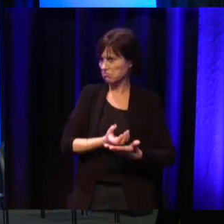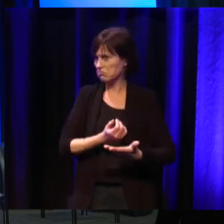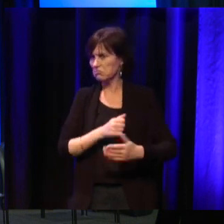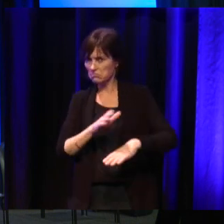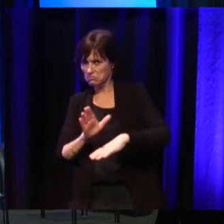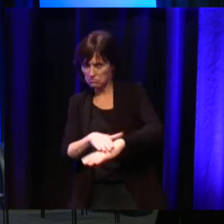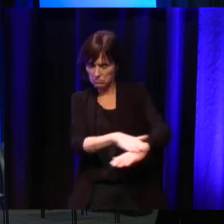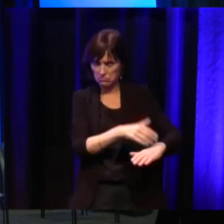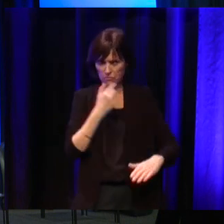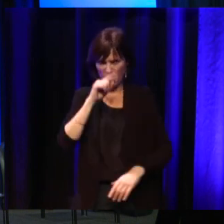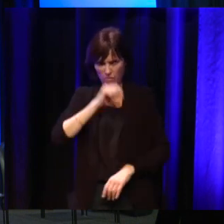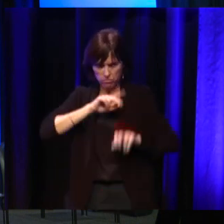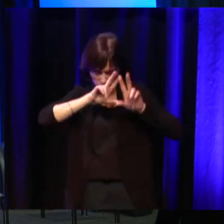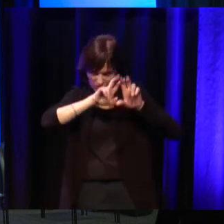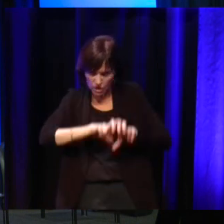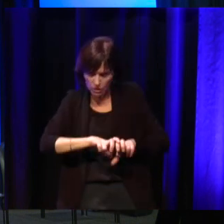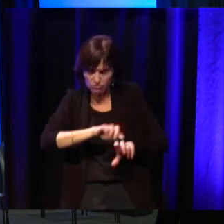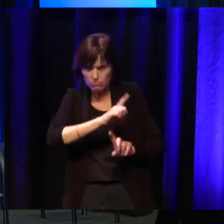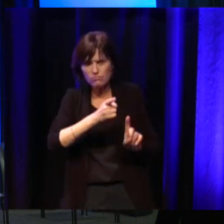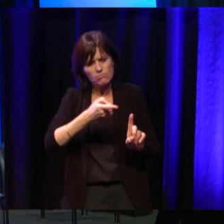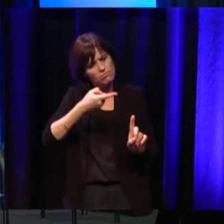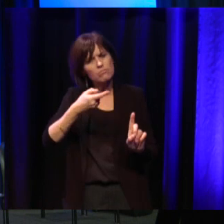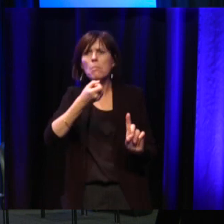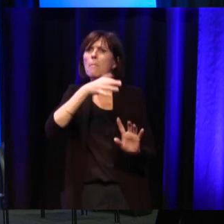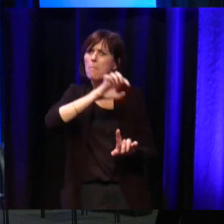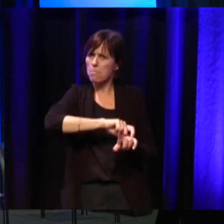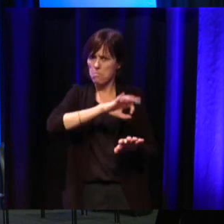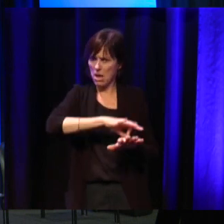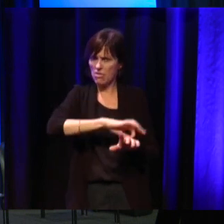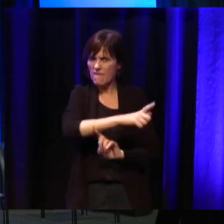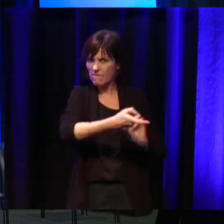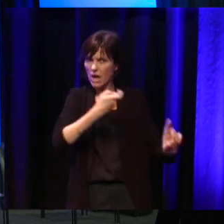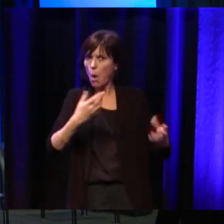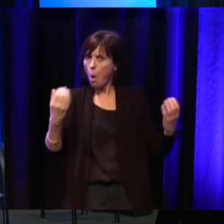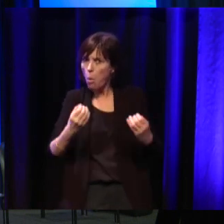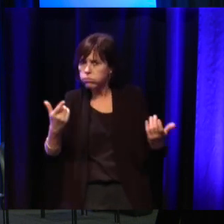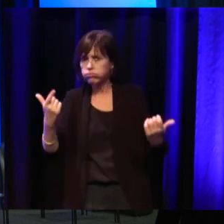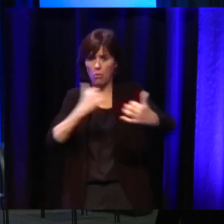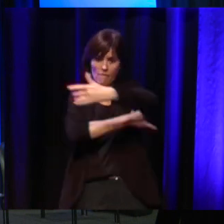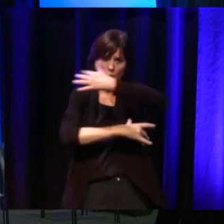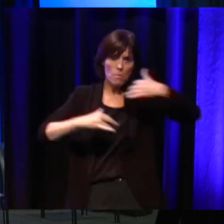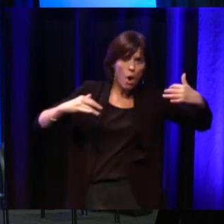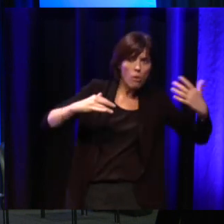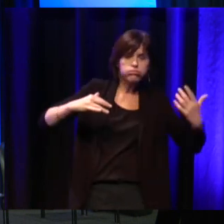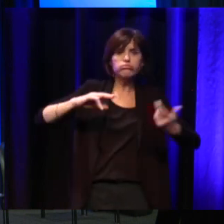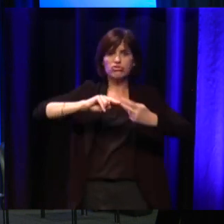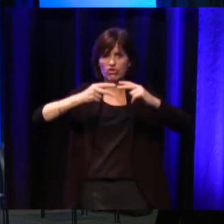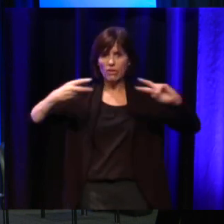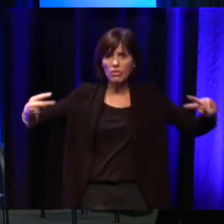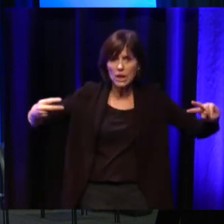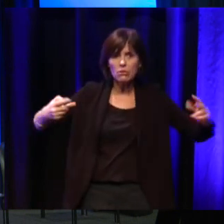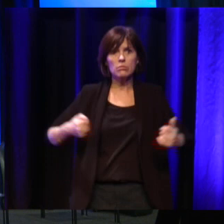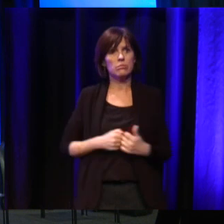Il faut chercher les causes, en fait, de ces maladies. Il y des causes environnementales, des causes génétiques, etc. Donc, il faut, en fait,